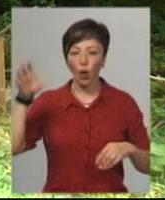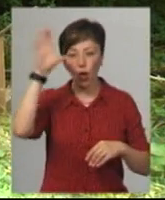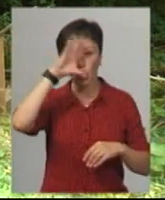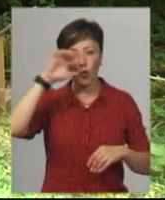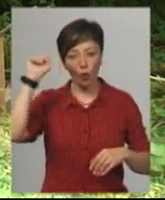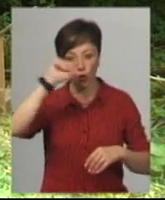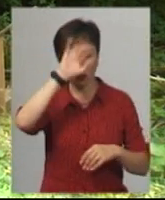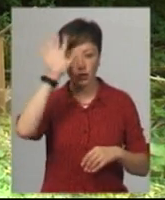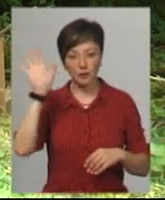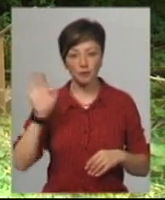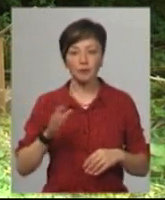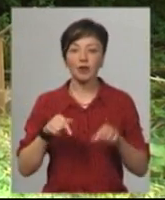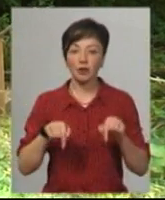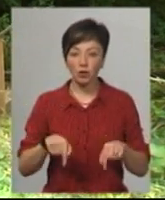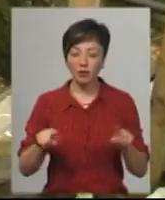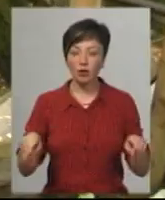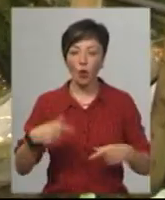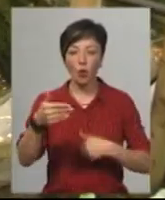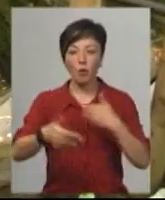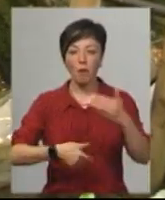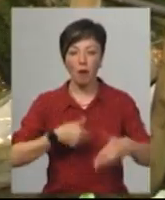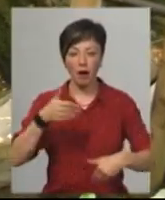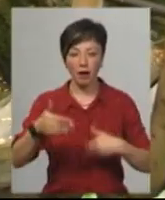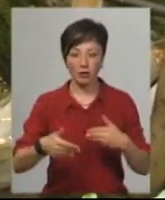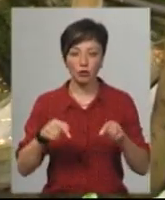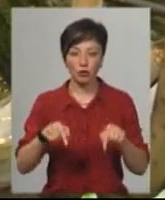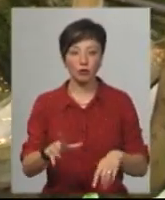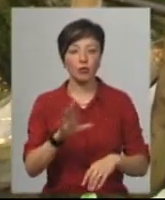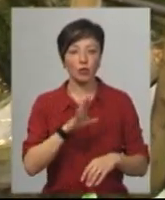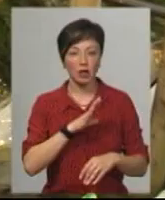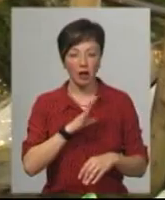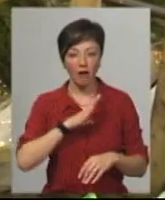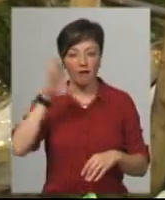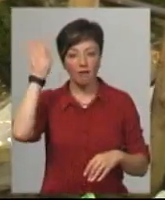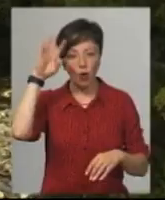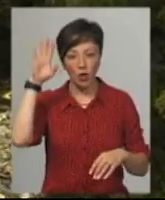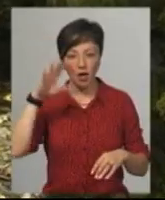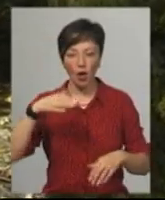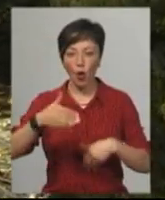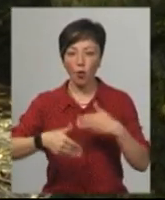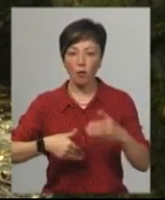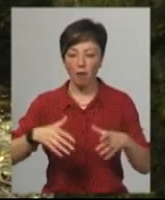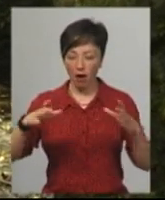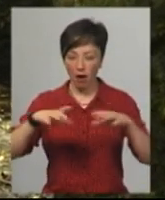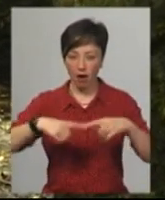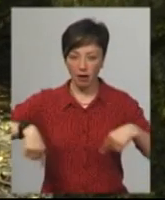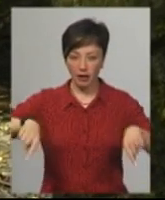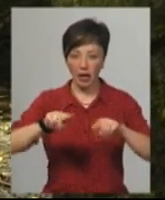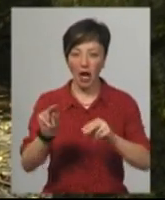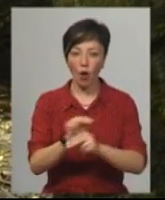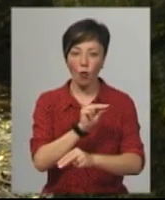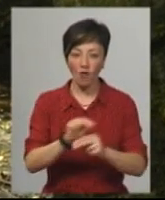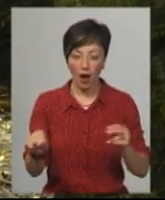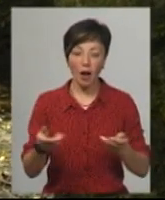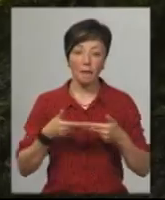На території маєтку відновлюють купальню Мархоцького. За Мархоцького тут були водяні купальні, лікувальні, і ми зараз